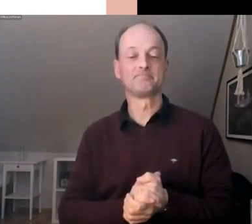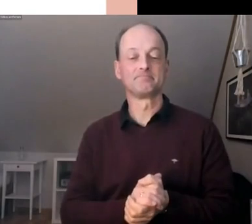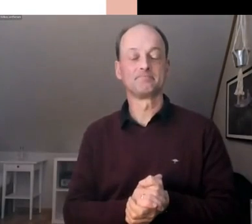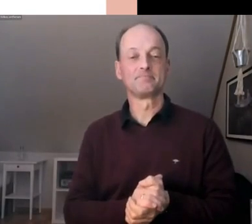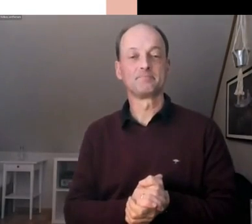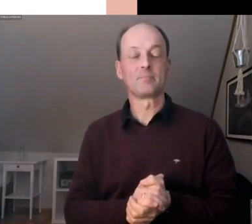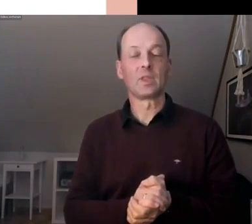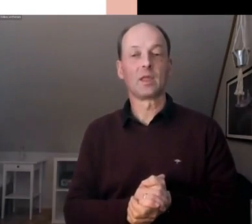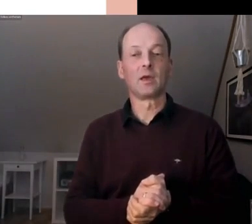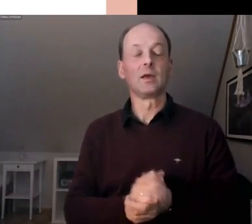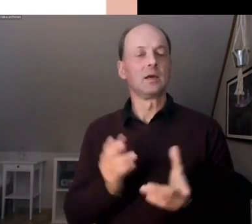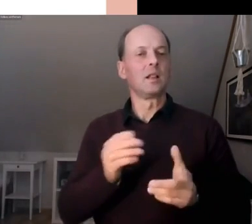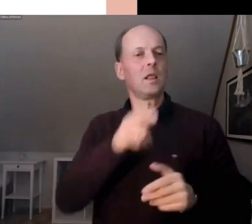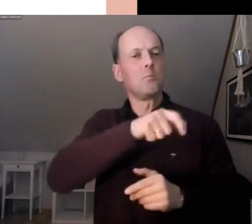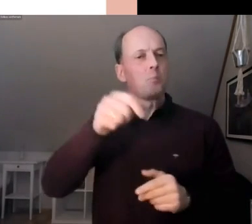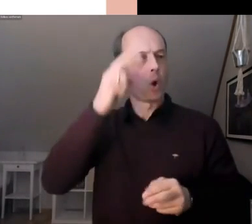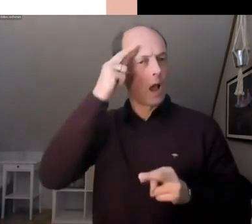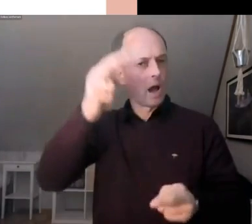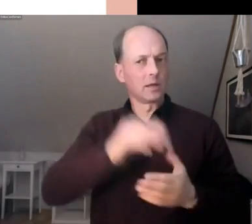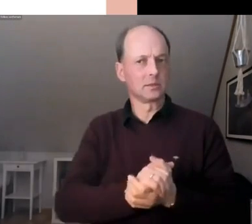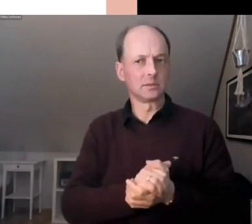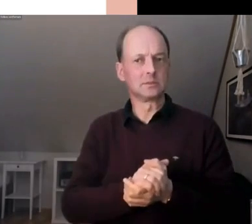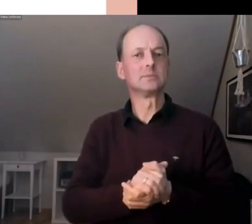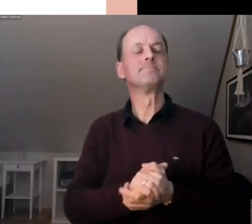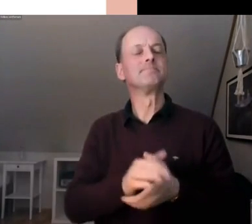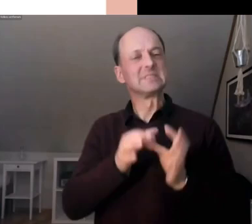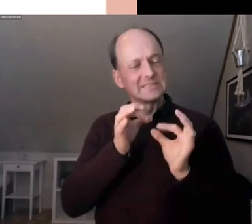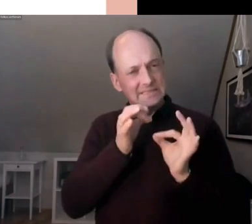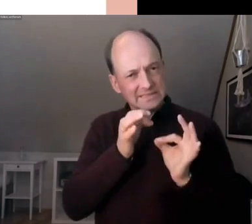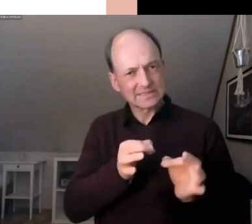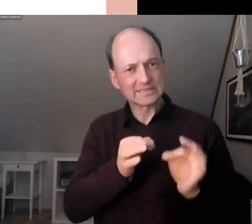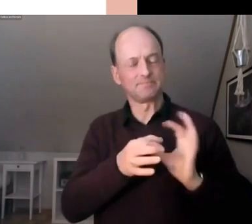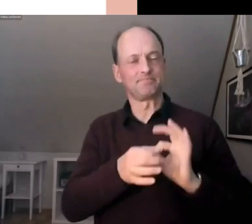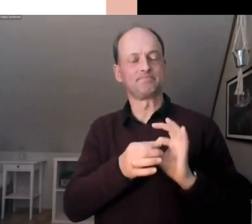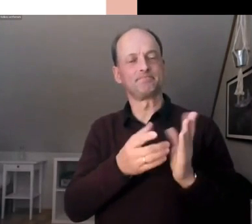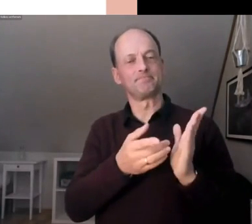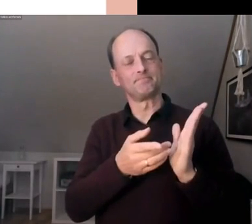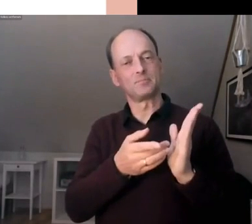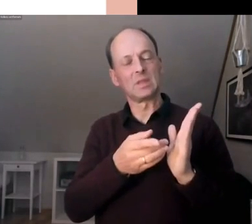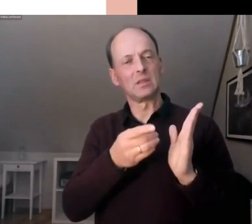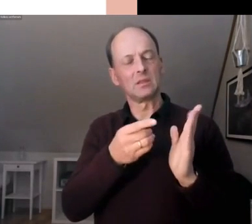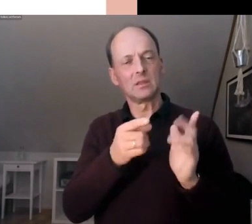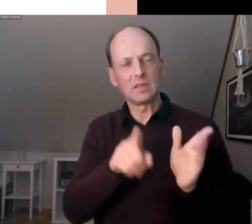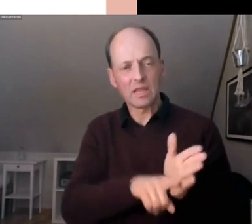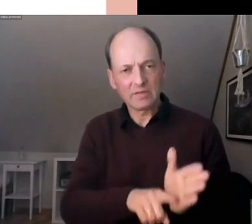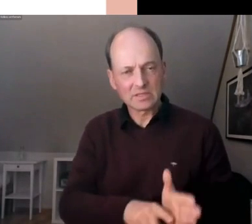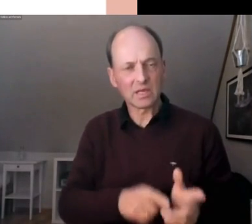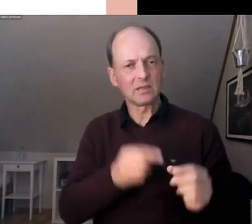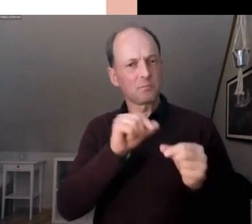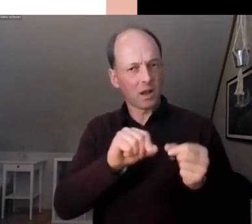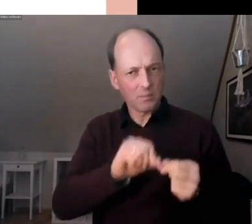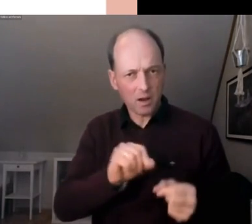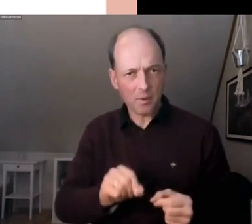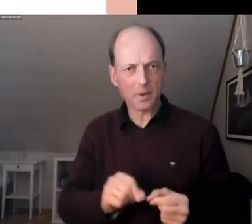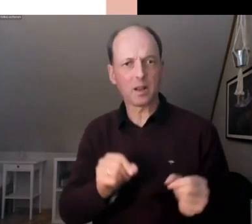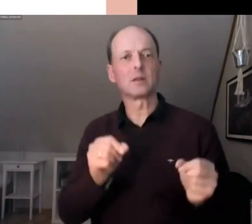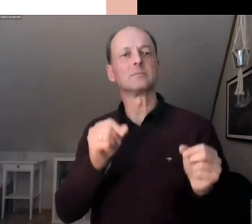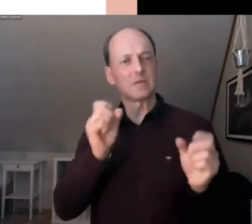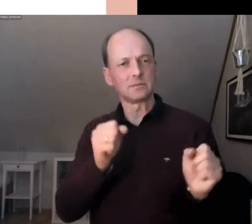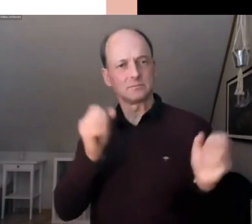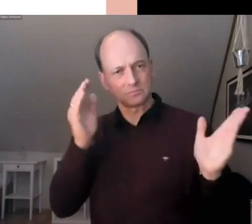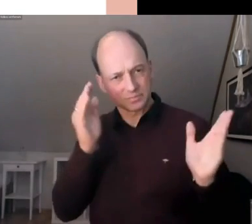Wie schon gesagt, ein BürgerInnenrat kann genau die Defizite, die ich eben angesprochen hatte, reduzieren. Nämlich